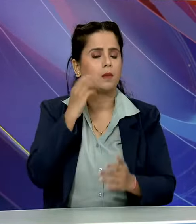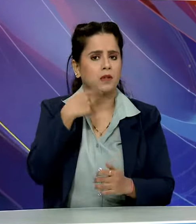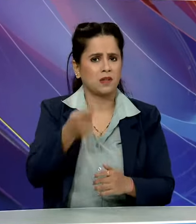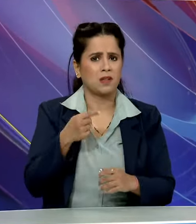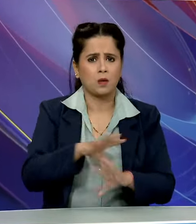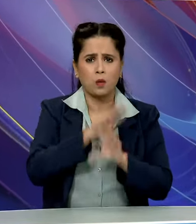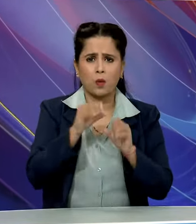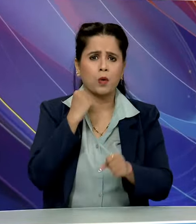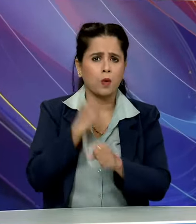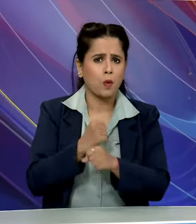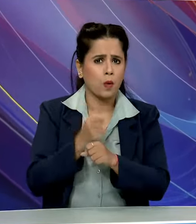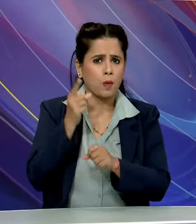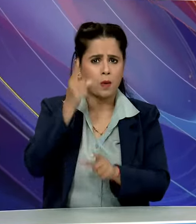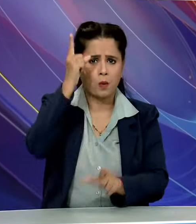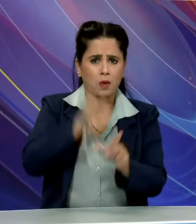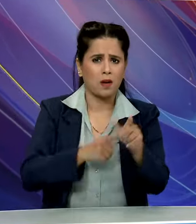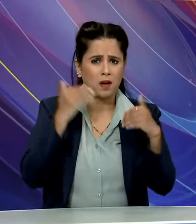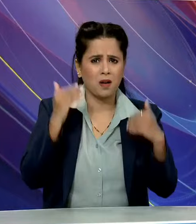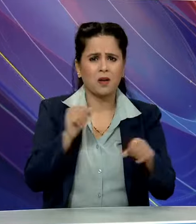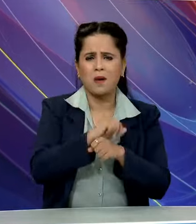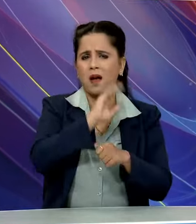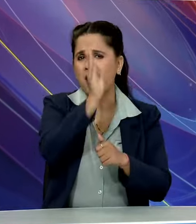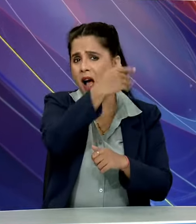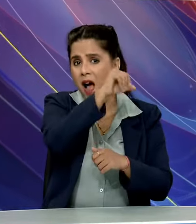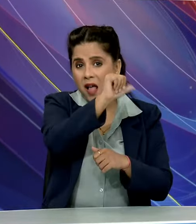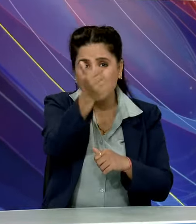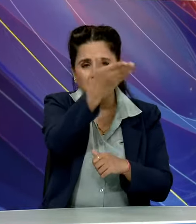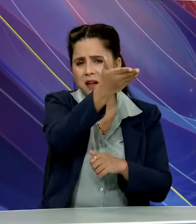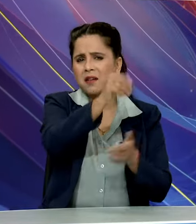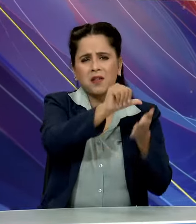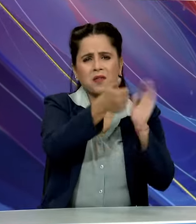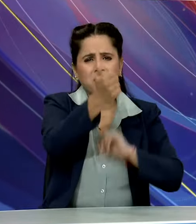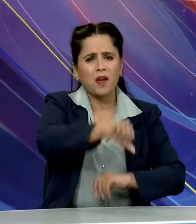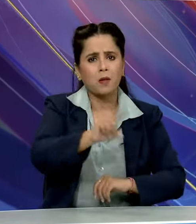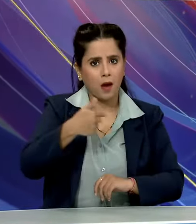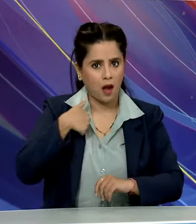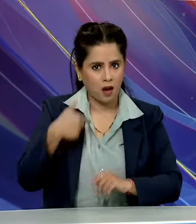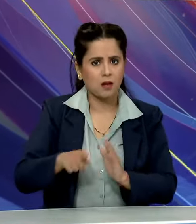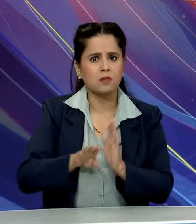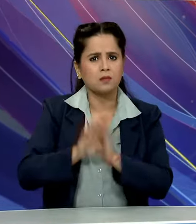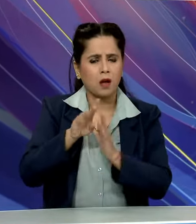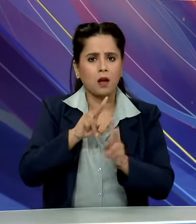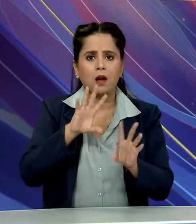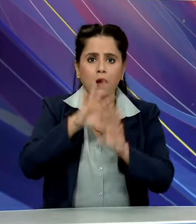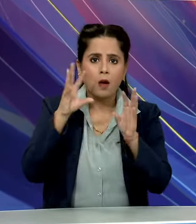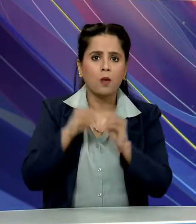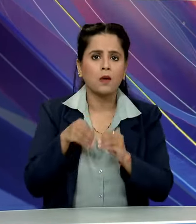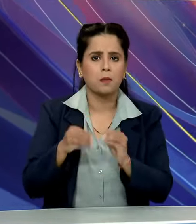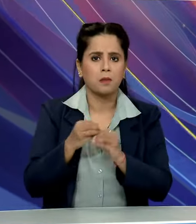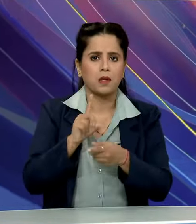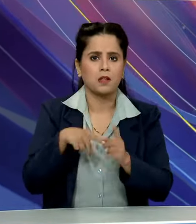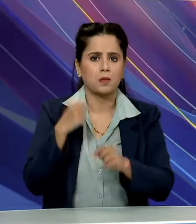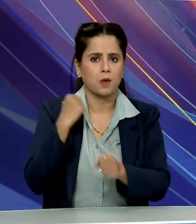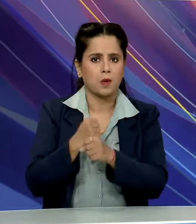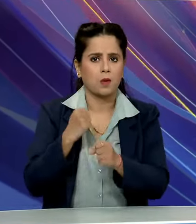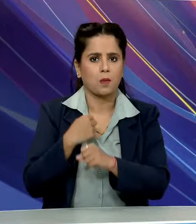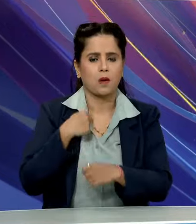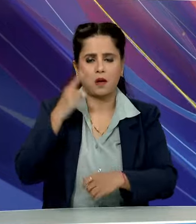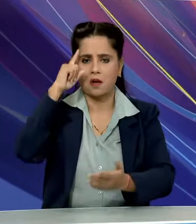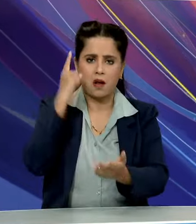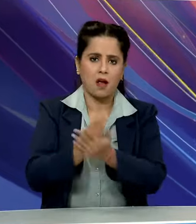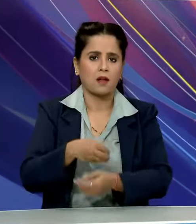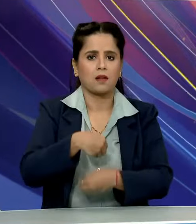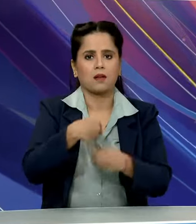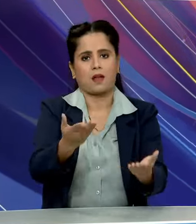जितना काम सरकारें एक साल में नहीं कर पाती उससे ज्यादा विकास परियोजनाओं का तोफा भाश्पा सरकार एक दिन में दे